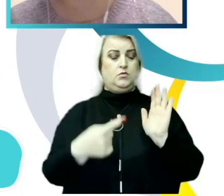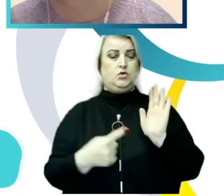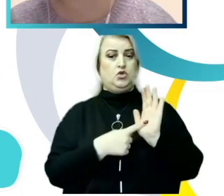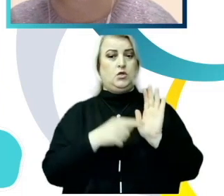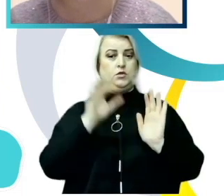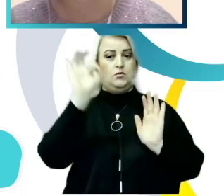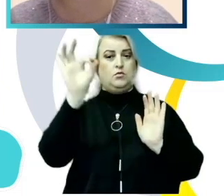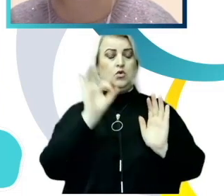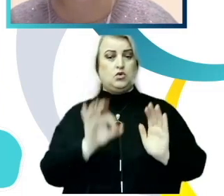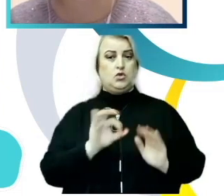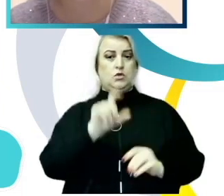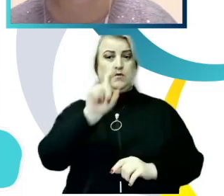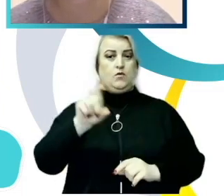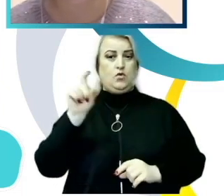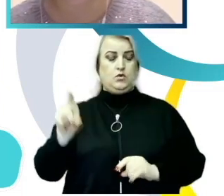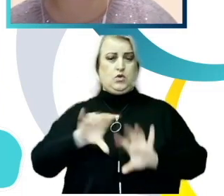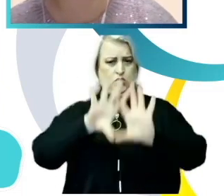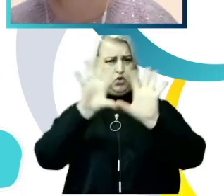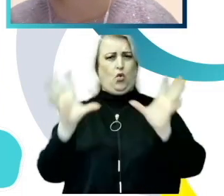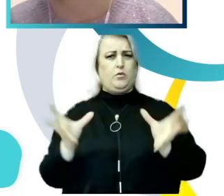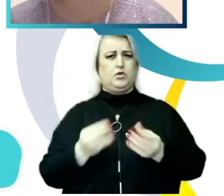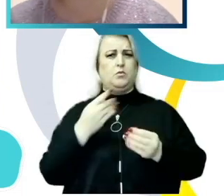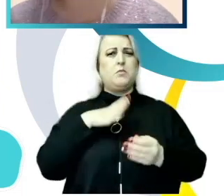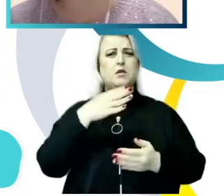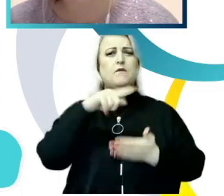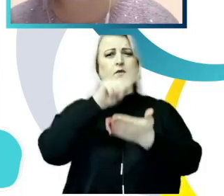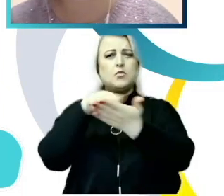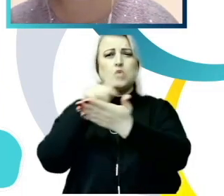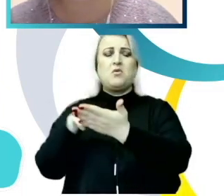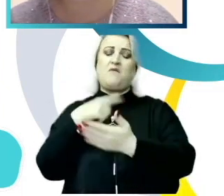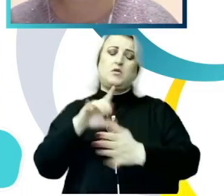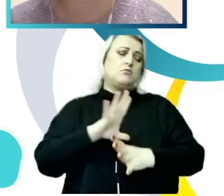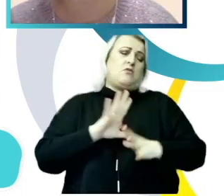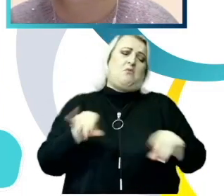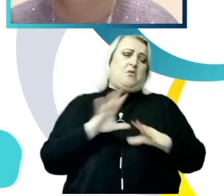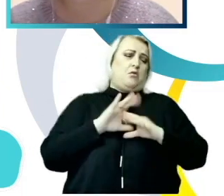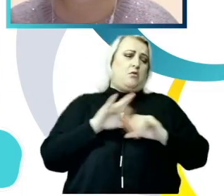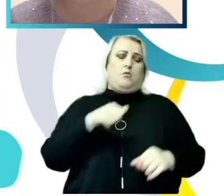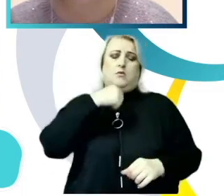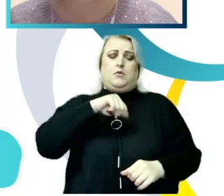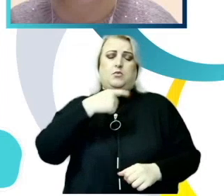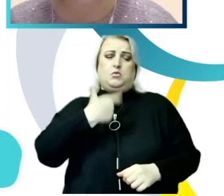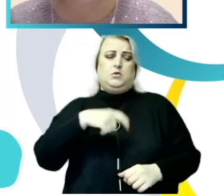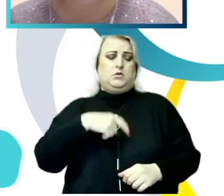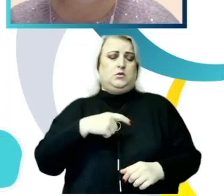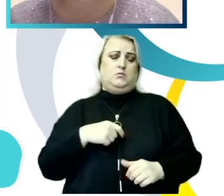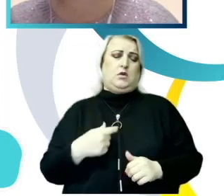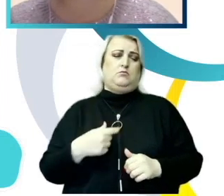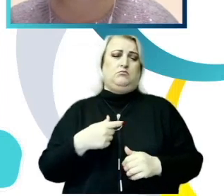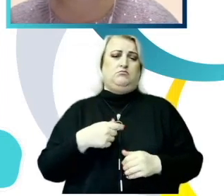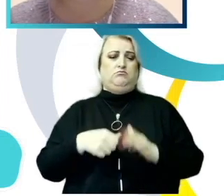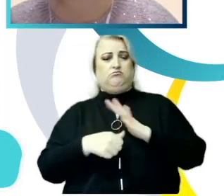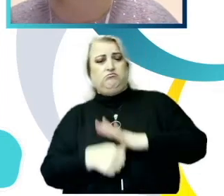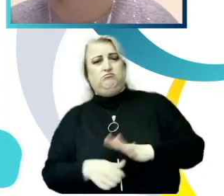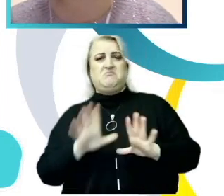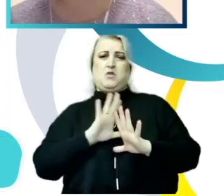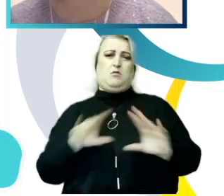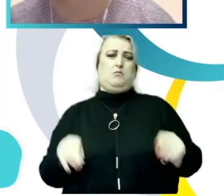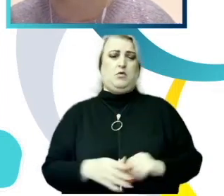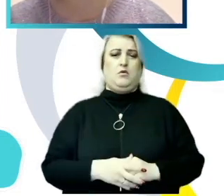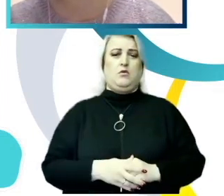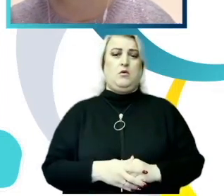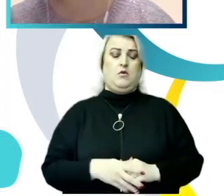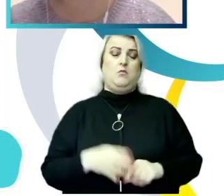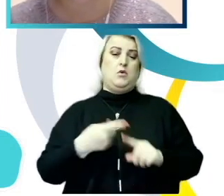totalul de respondenți au spus că nu au fost supuși niciunei forme de hărțuire. Respectiv, atunci când pe